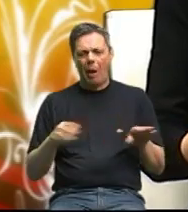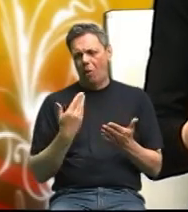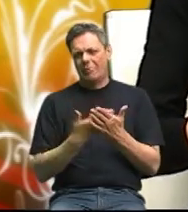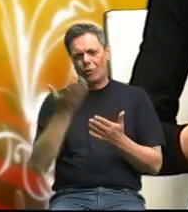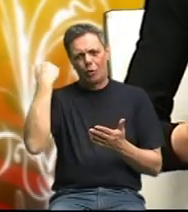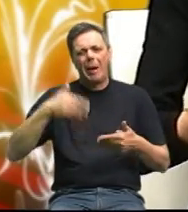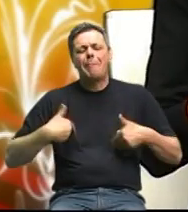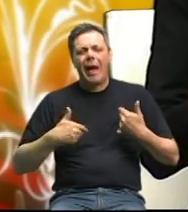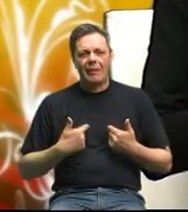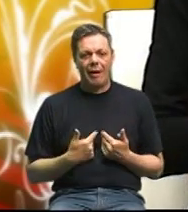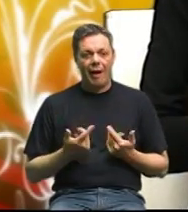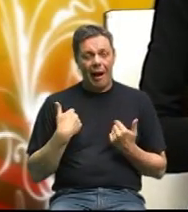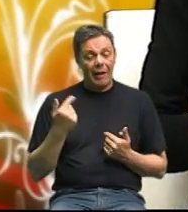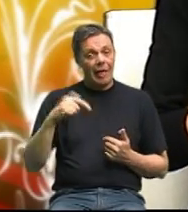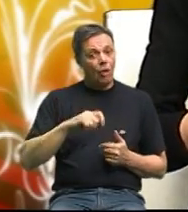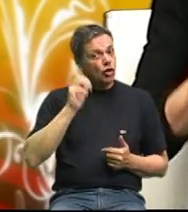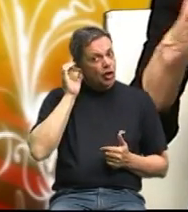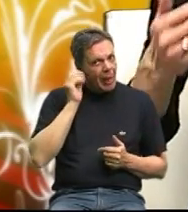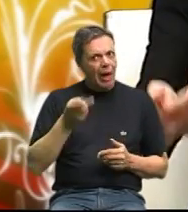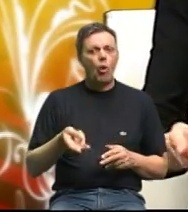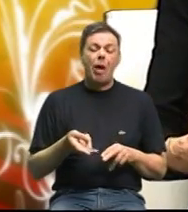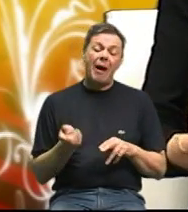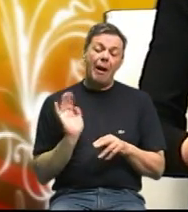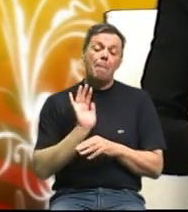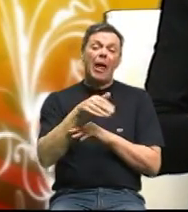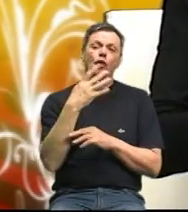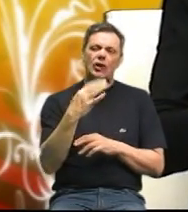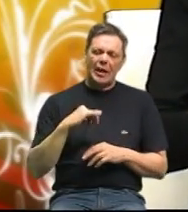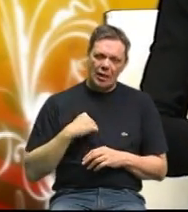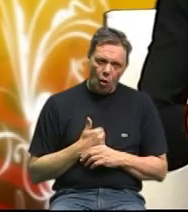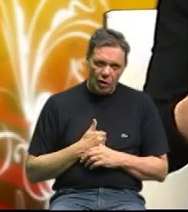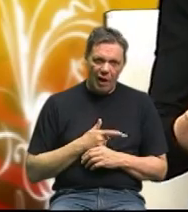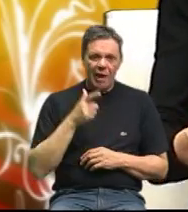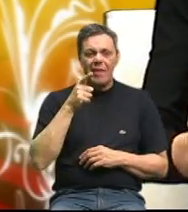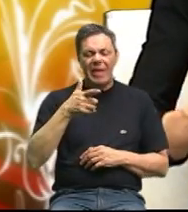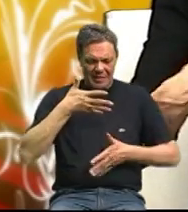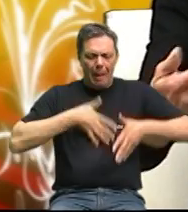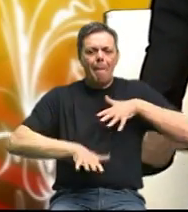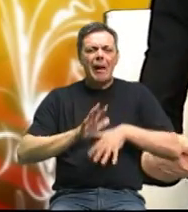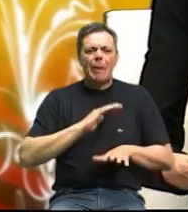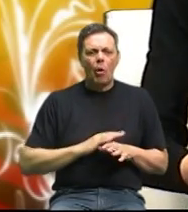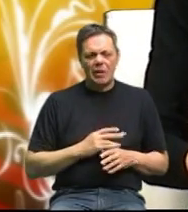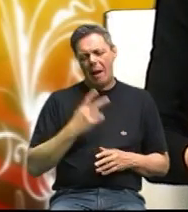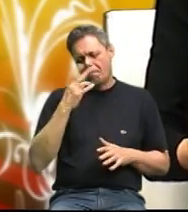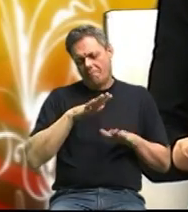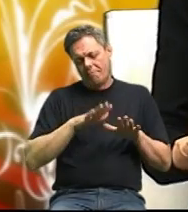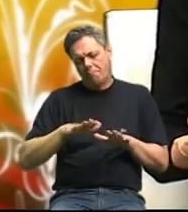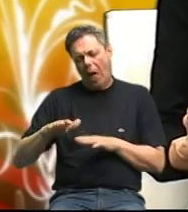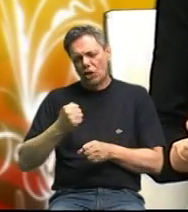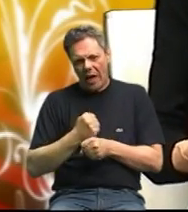mlada. Ali kad mi dođe žena koja ima više 40, njezin metabolizmo polako radi